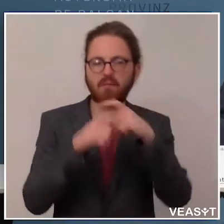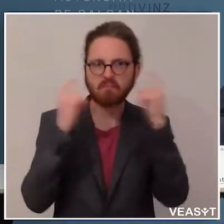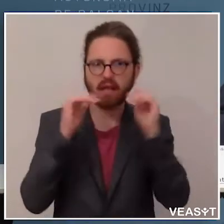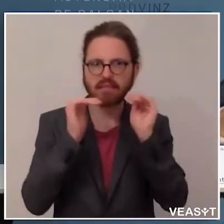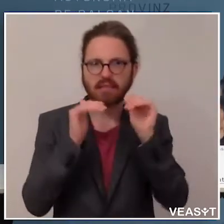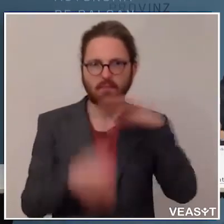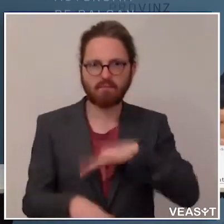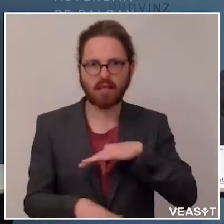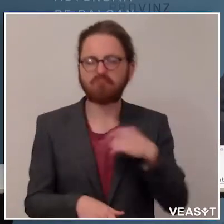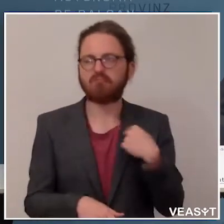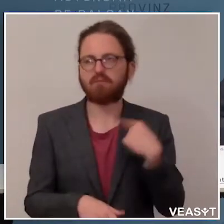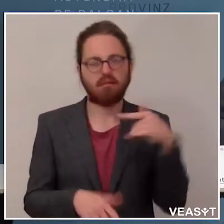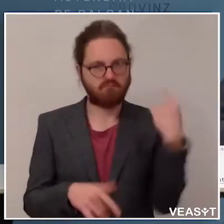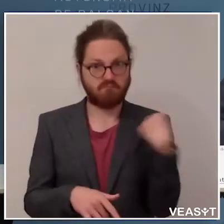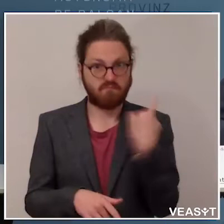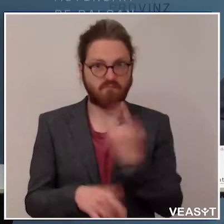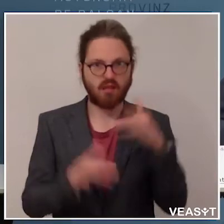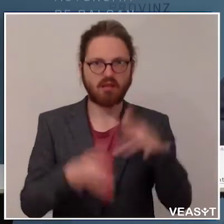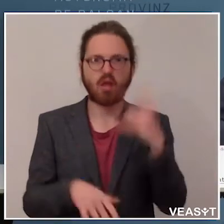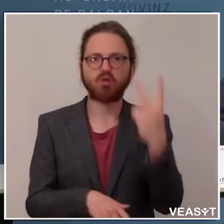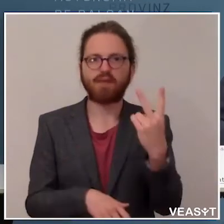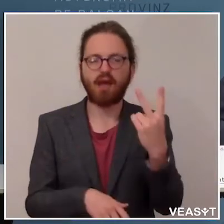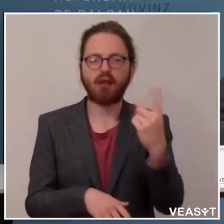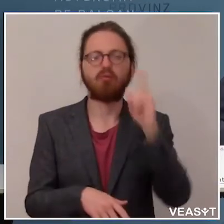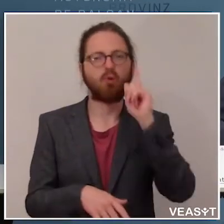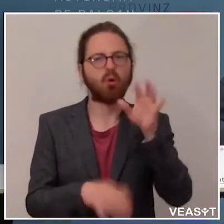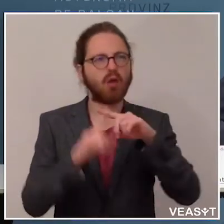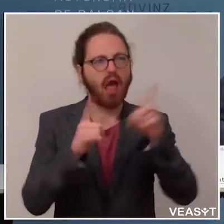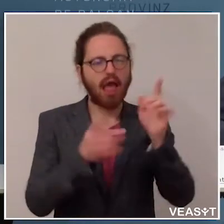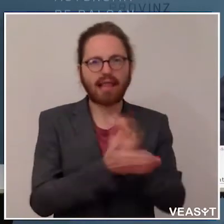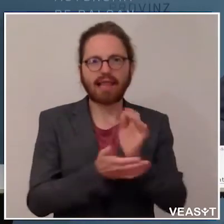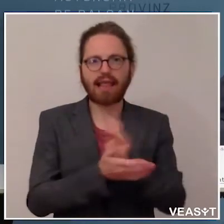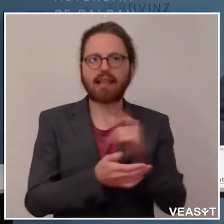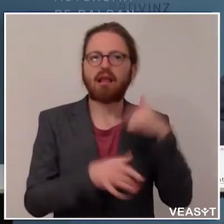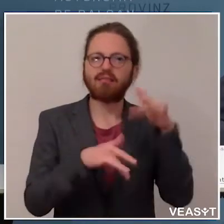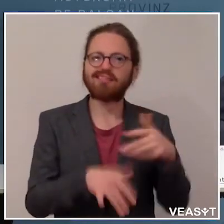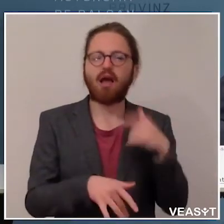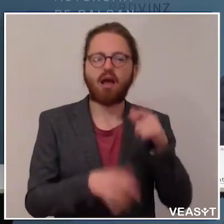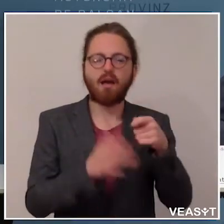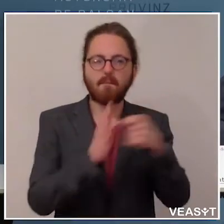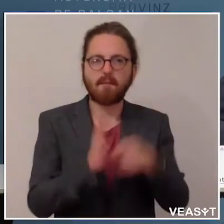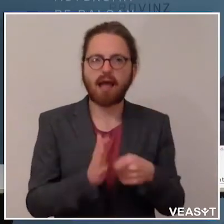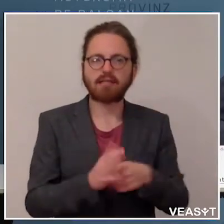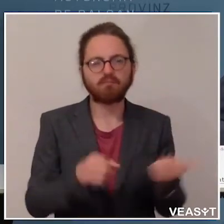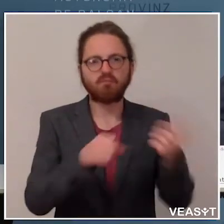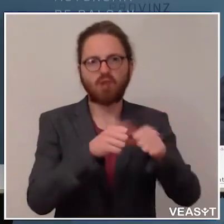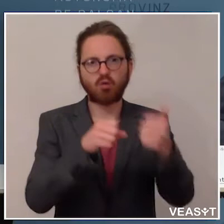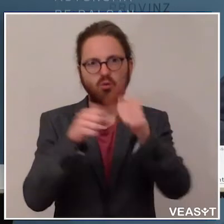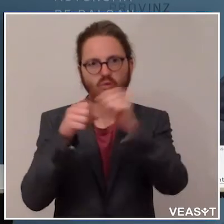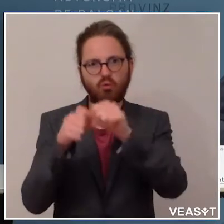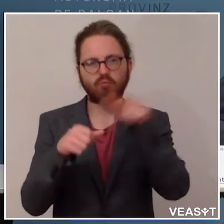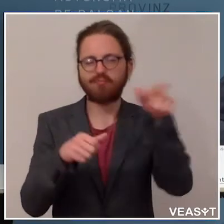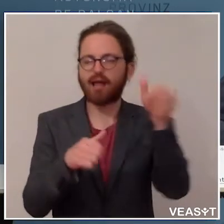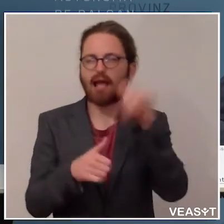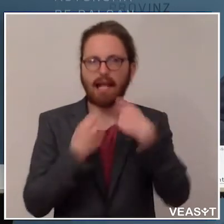Wir haben auch für viele andere, für die Tätigkeiten noch zusätzliche Maßnahmen, aber zusätzlich zu diesen verweisen wir auf die Protokolle, die es